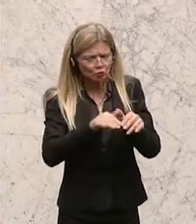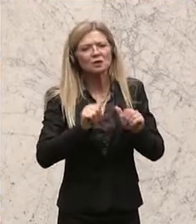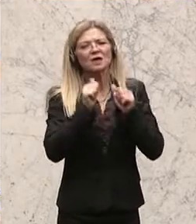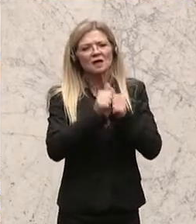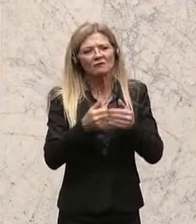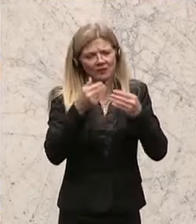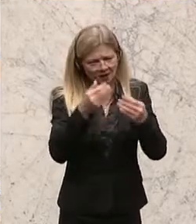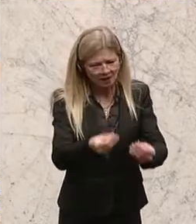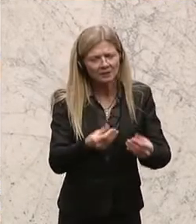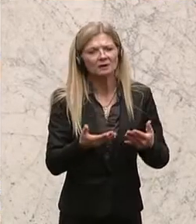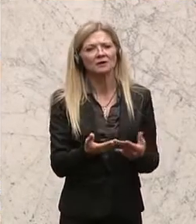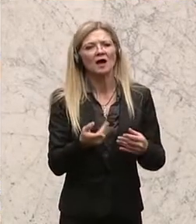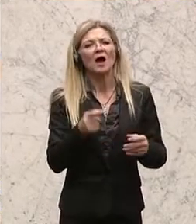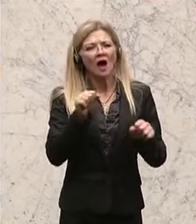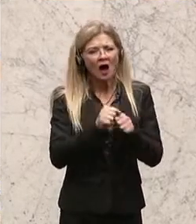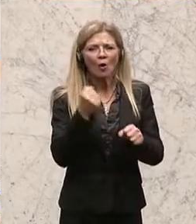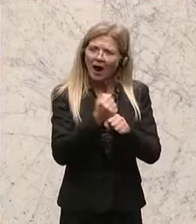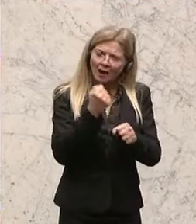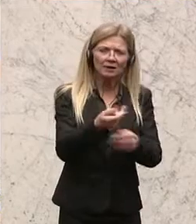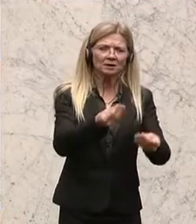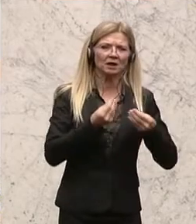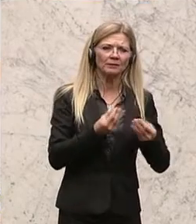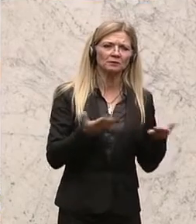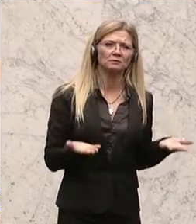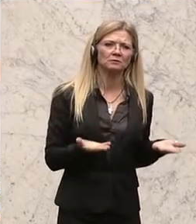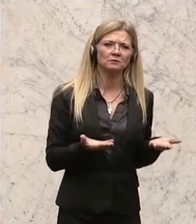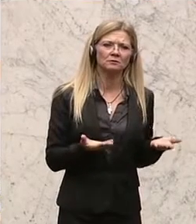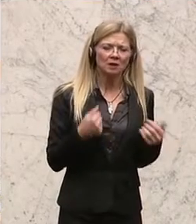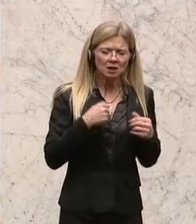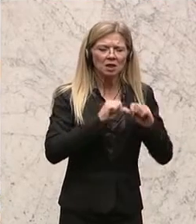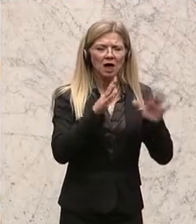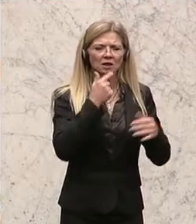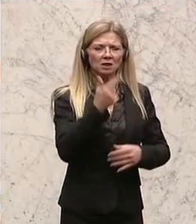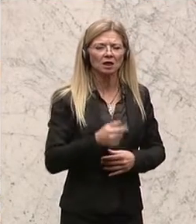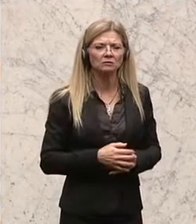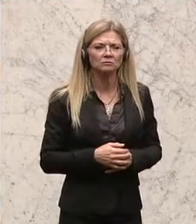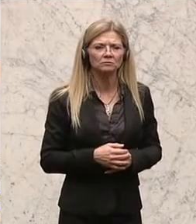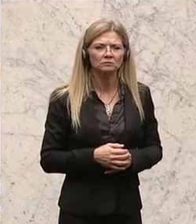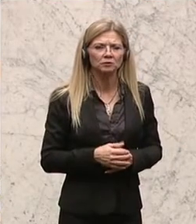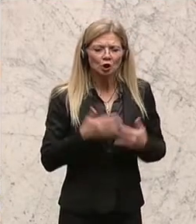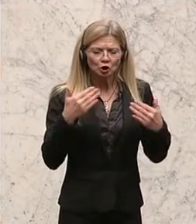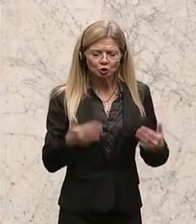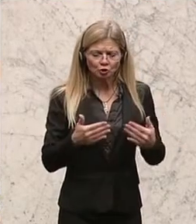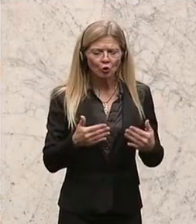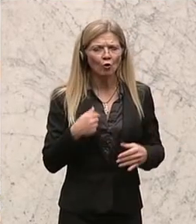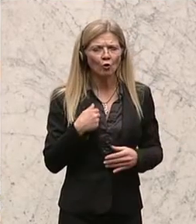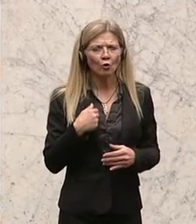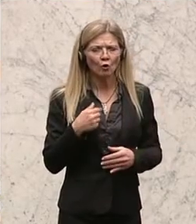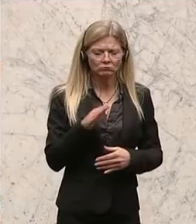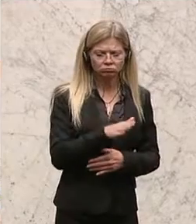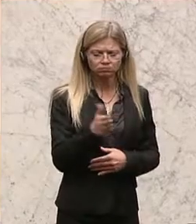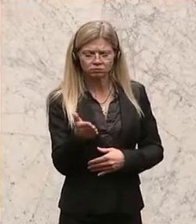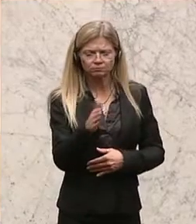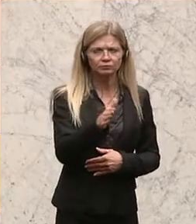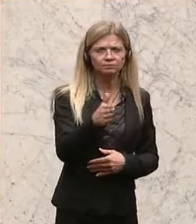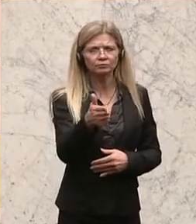geleistet wird, ist auch Arbeit zu leisten, das sage ich ganz klar. Und wie gesagt, diese Gratwanderung, ganz klar, die ÖVP steht,